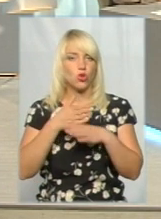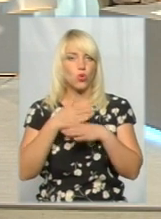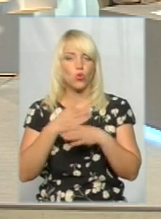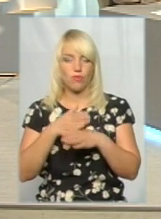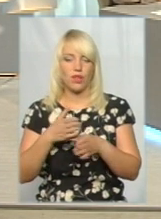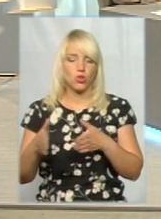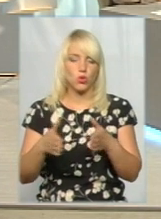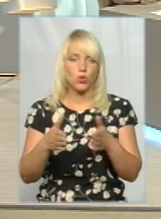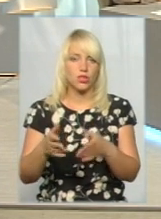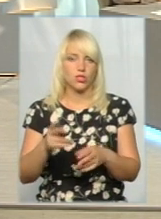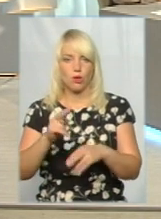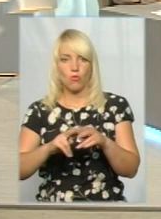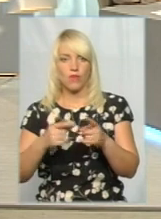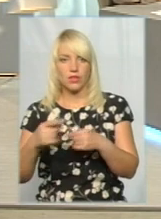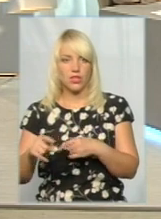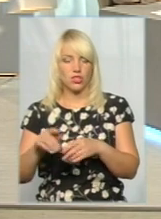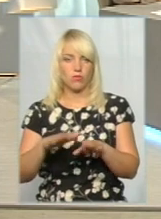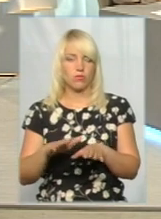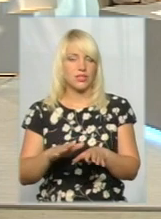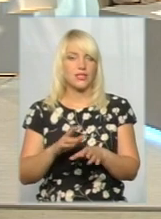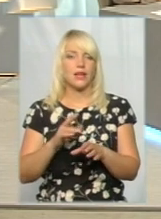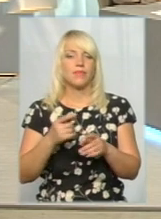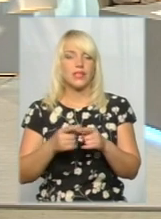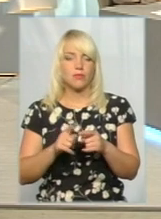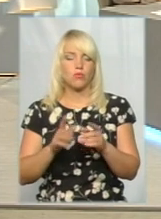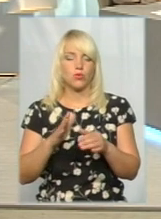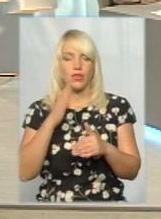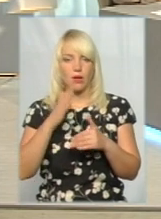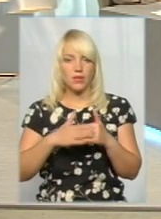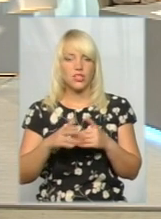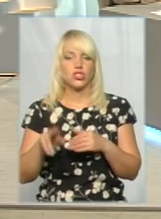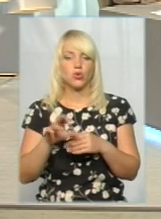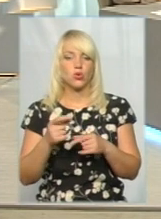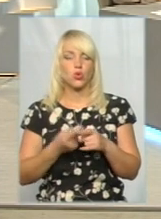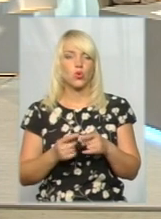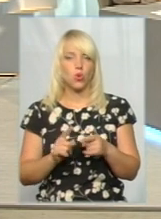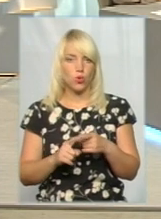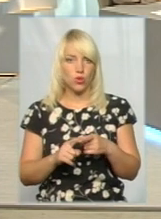доріжок, будувати інші в іншому місті. Вони будуть максимально наближені до того,